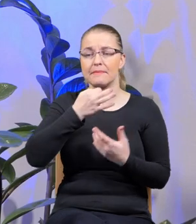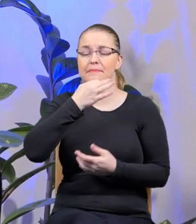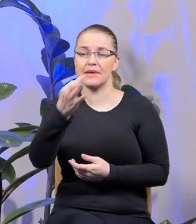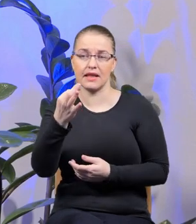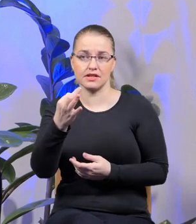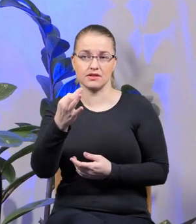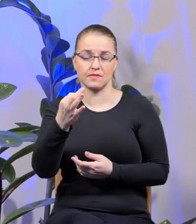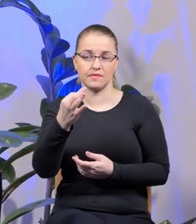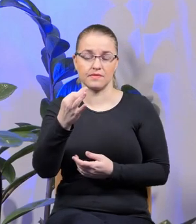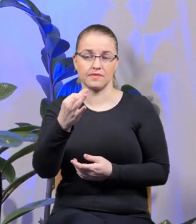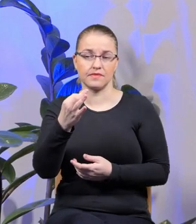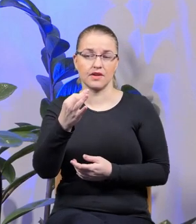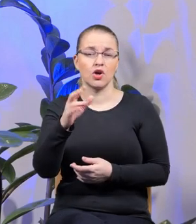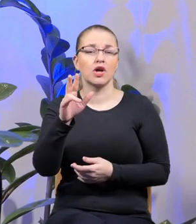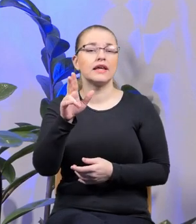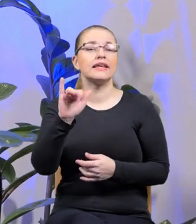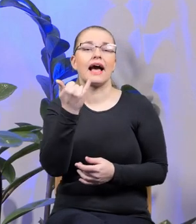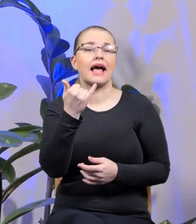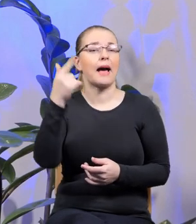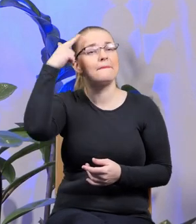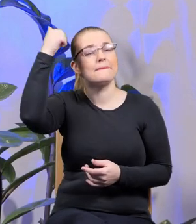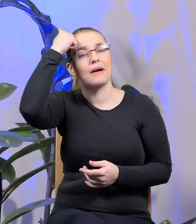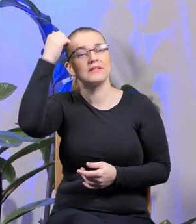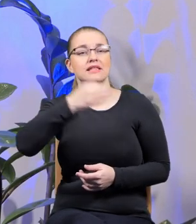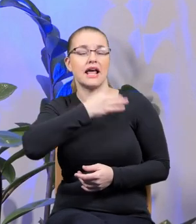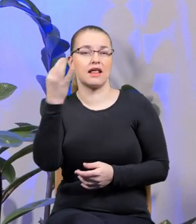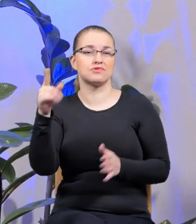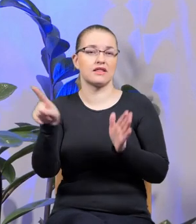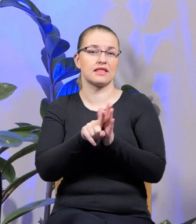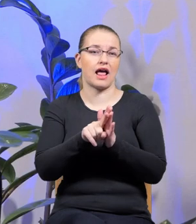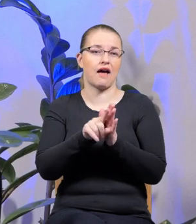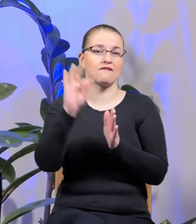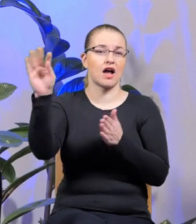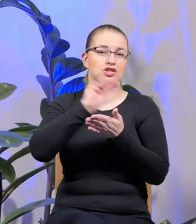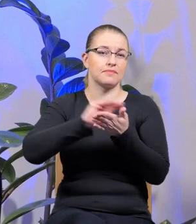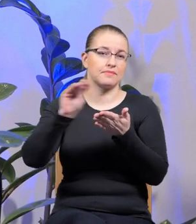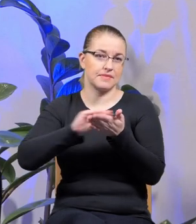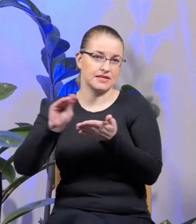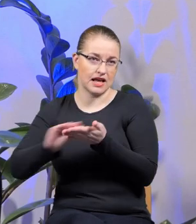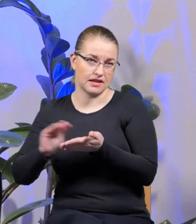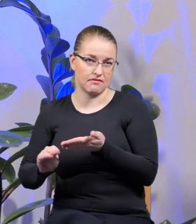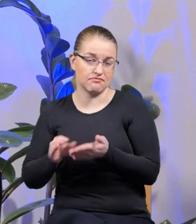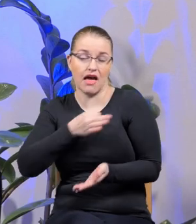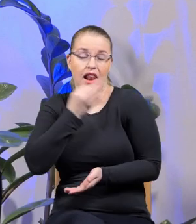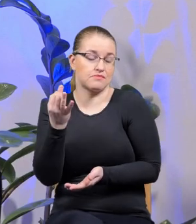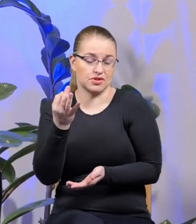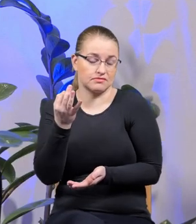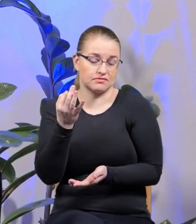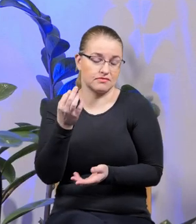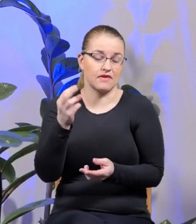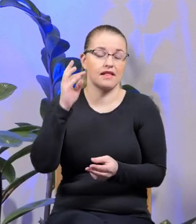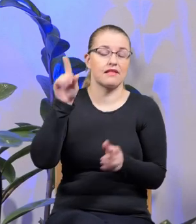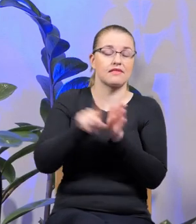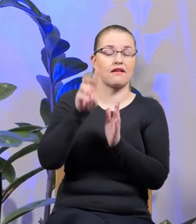chciałam zapytać, które z pamięci są najbardziej zapładniające dla waszego pisarstwa, najbardziej dla was cenne z punktu widzenia waszego warsztatu.